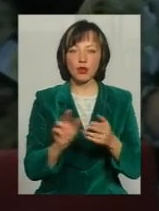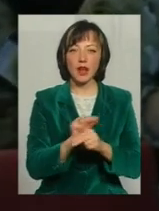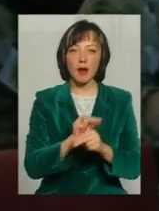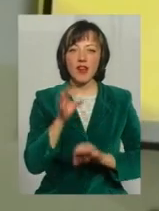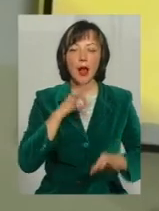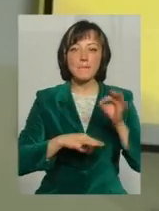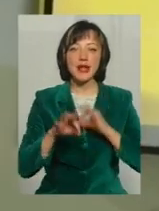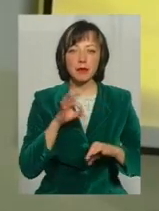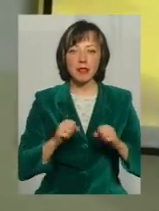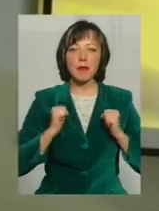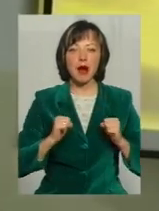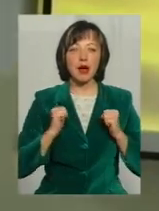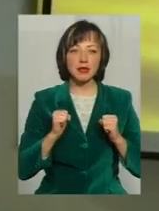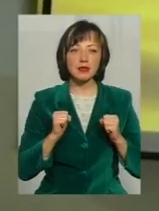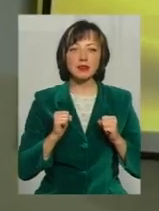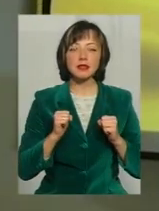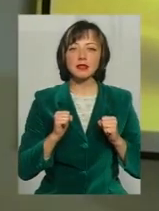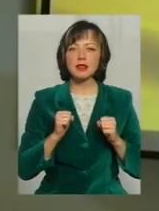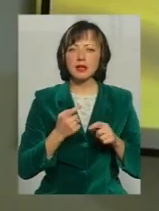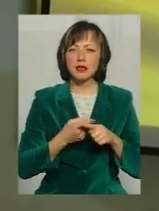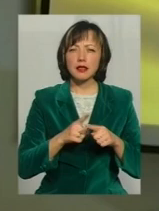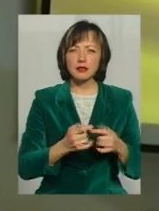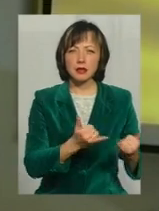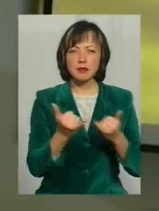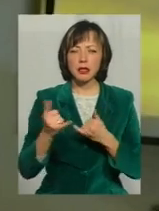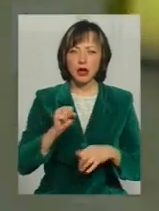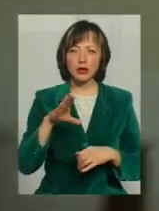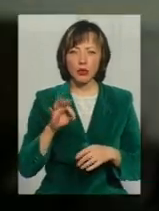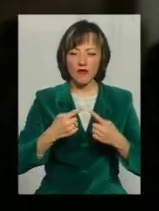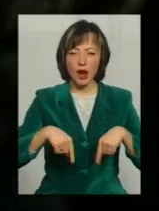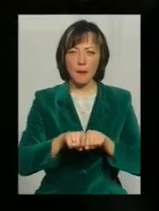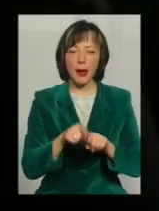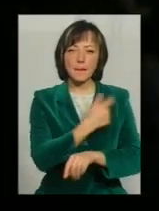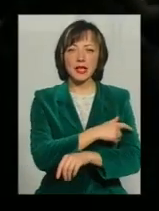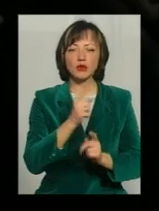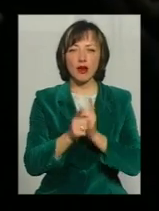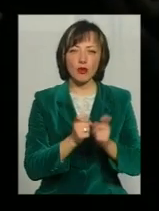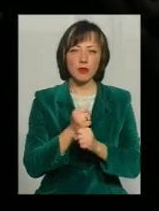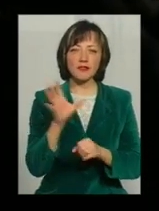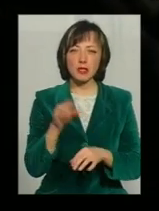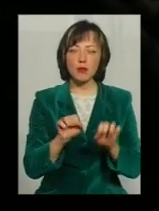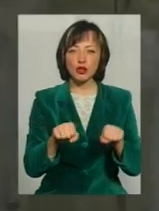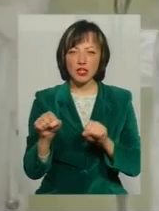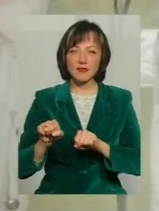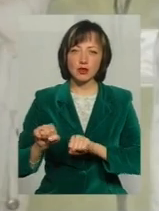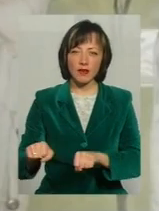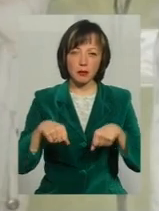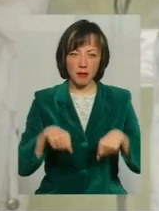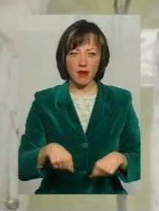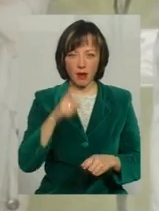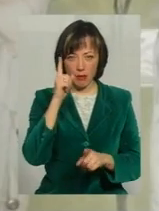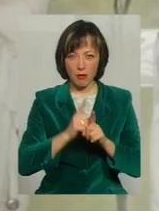та медикаментів Намагається би цим держава забезпечила АТОвців у рамках медичної реформи Робить усе можливе, аби відстояти права